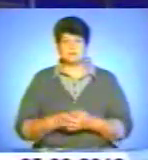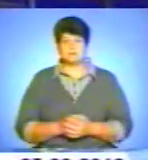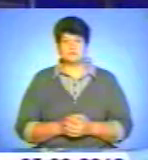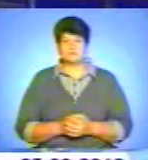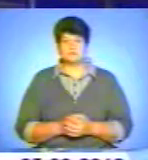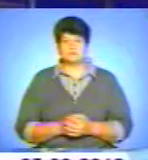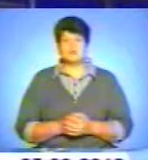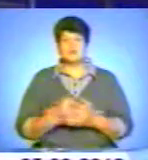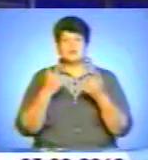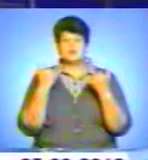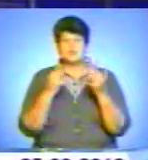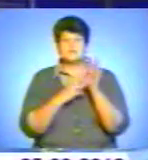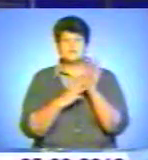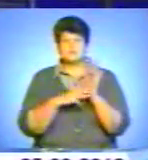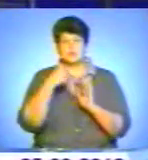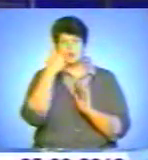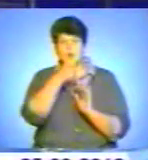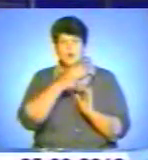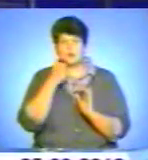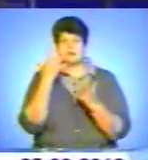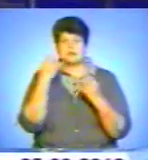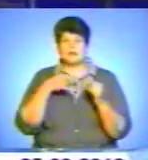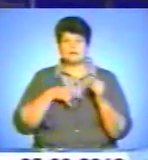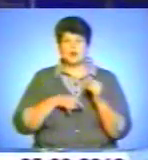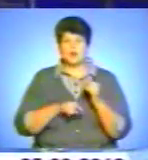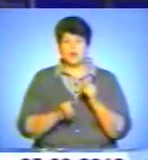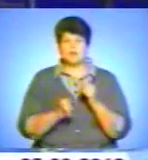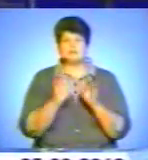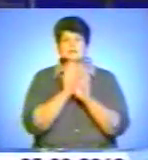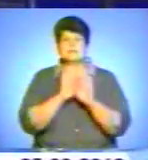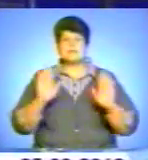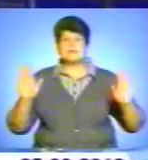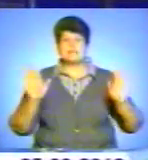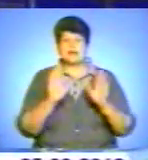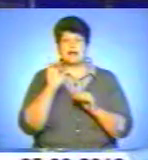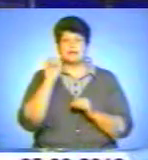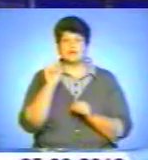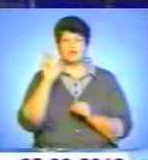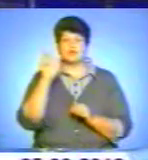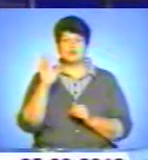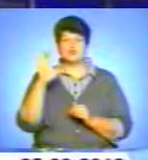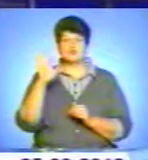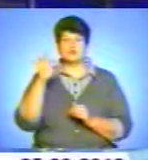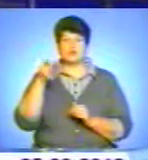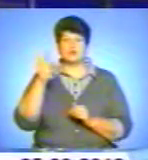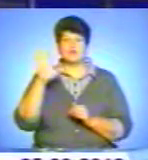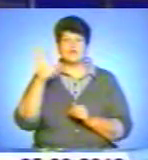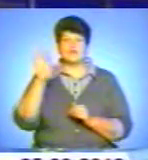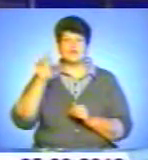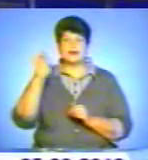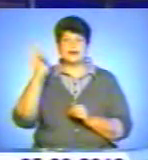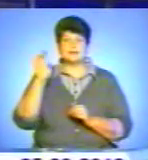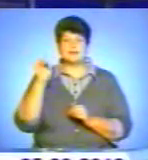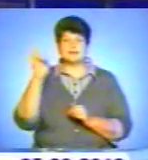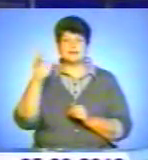І сьогодні 80 років, з дня народження видатного українського співака Анатолія Борисовича Солов'яненка. Він народився у